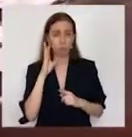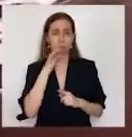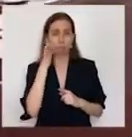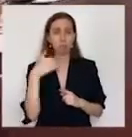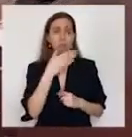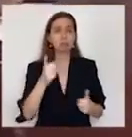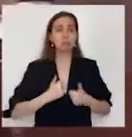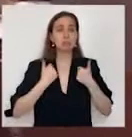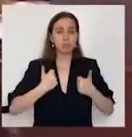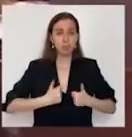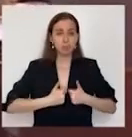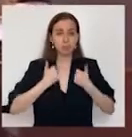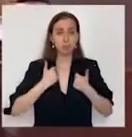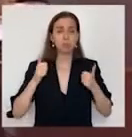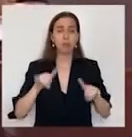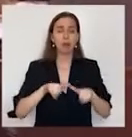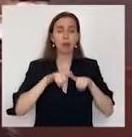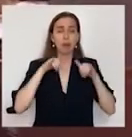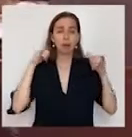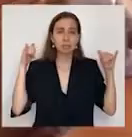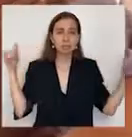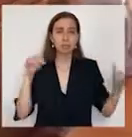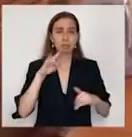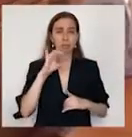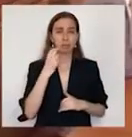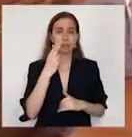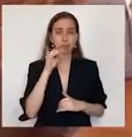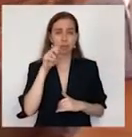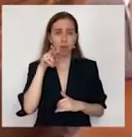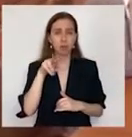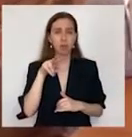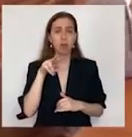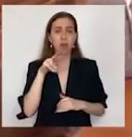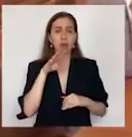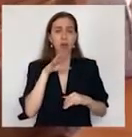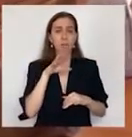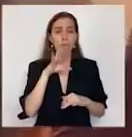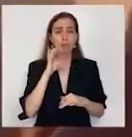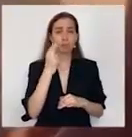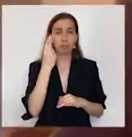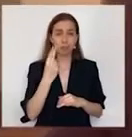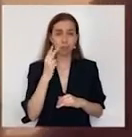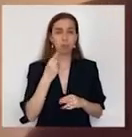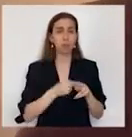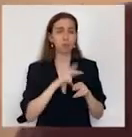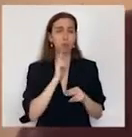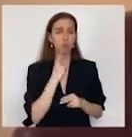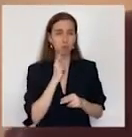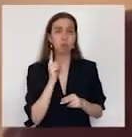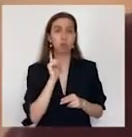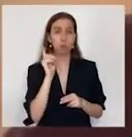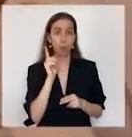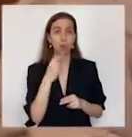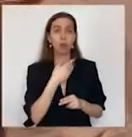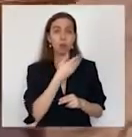максимально раскрыть потенциал социализма. Это очень непростое, трудное дело, но конференция показала, что мы на